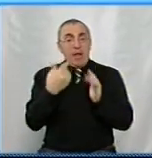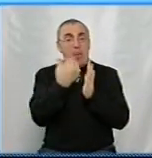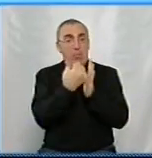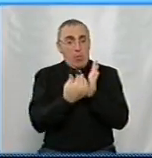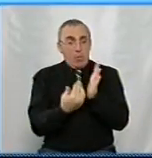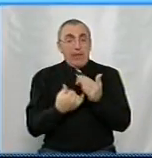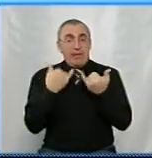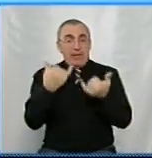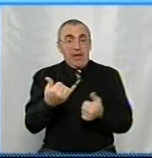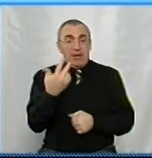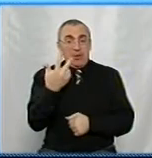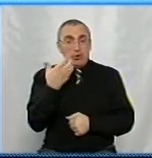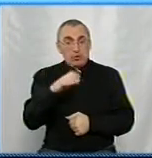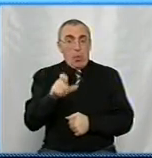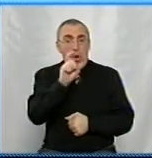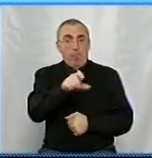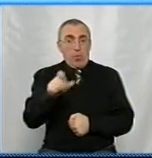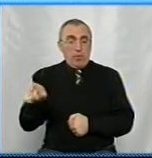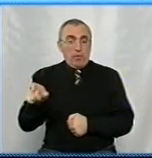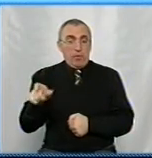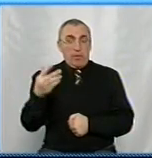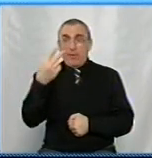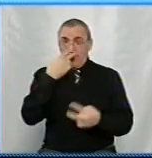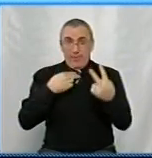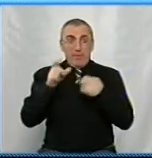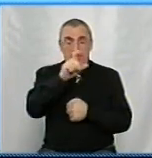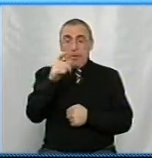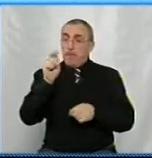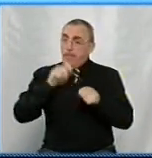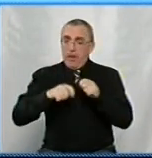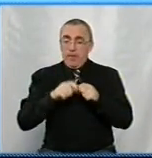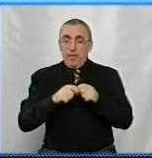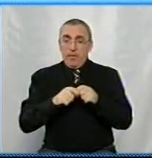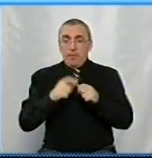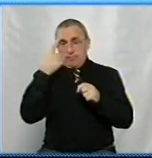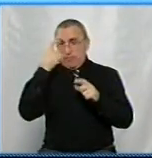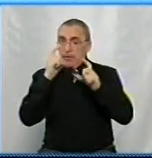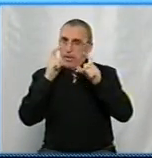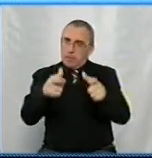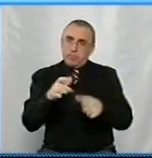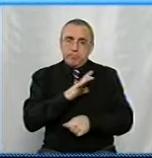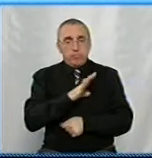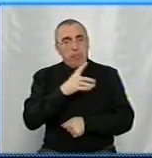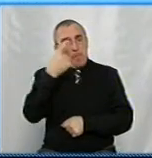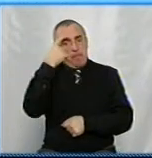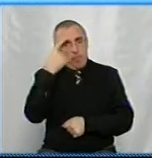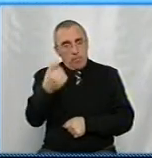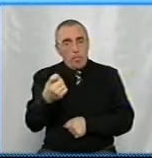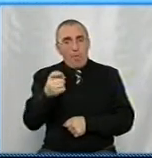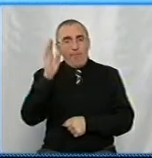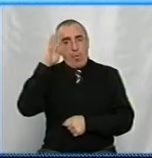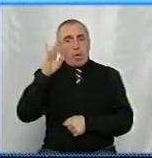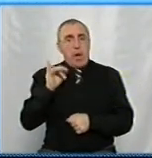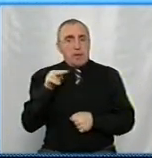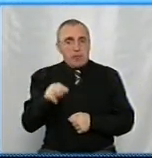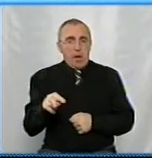безпосередньо для цих трьох сотень абонентів. Якщо ви нас дивитесь і бачите, перевірте, чи надсилали вам попередження з водоканалу,